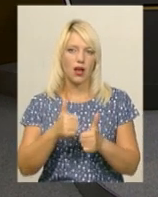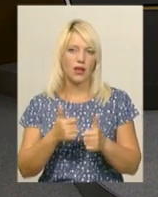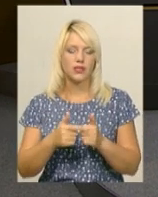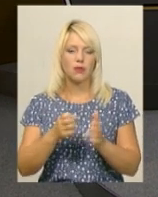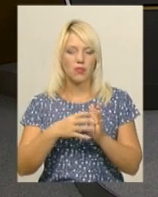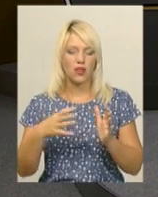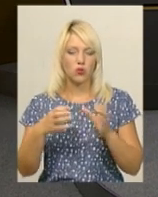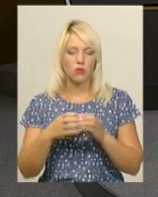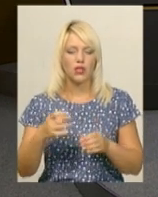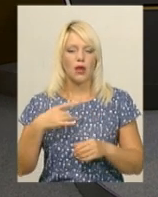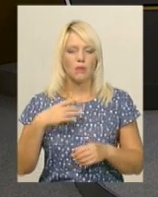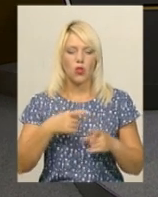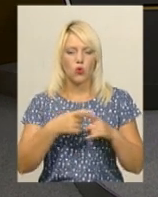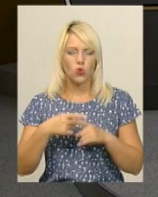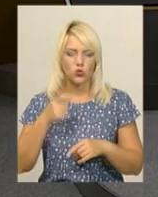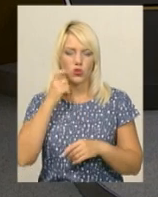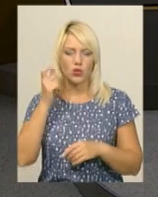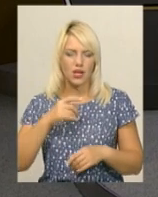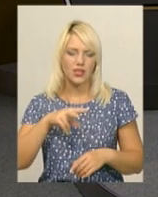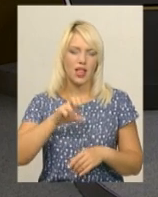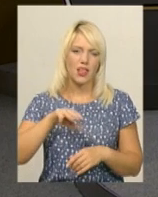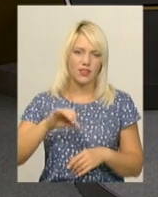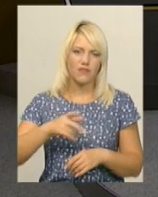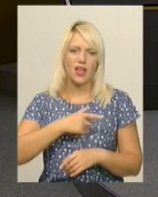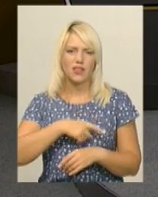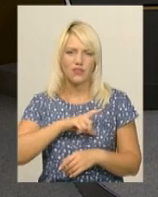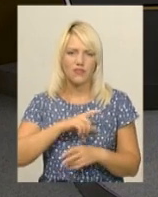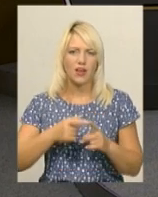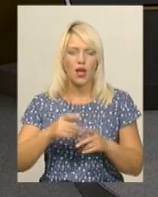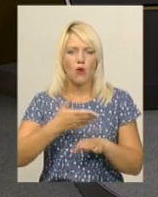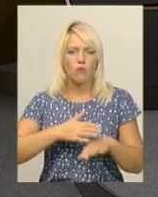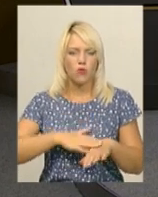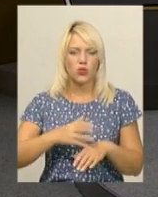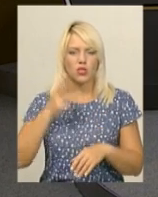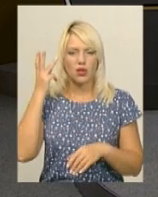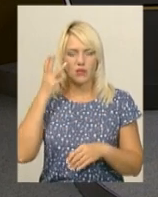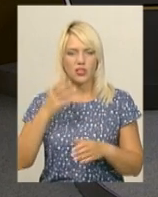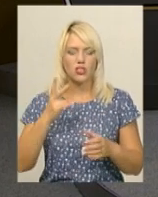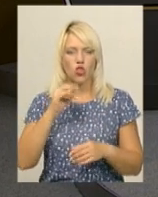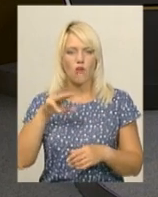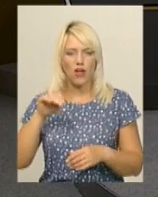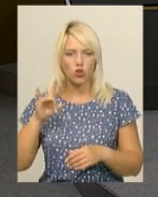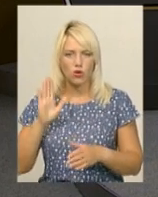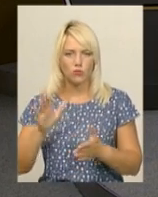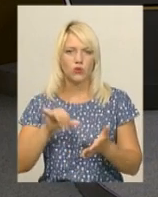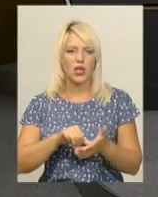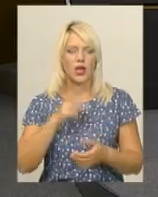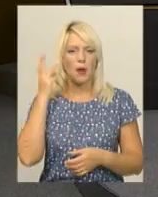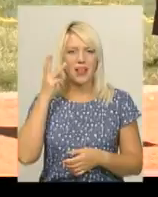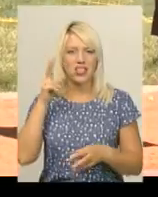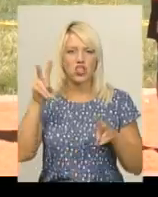Білорусі, Болгарії, Латвії, Литви та Польщі. Хмельницька область на турнірі представляють збірні хмельницького новатора та хмельничанка.